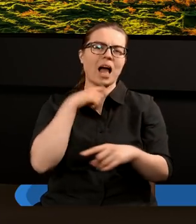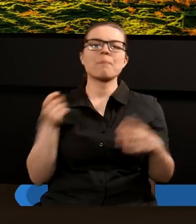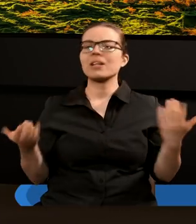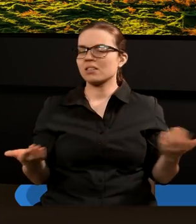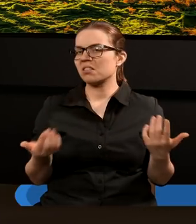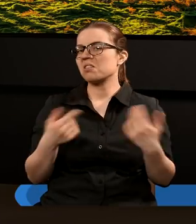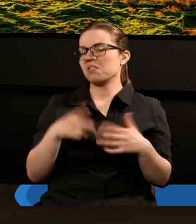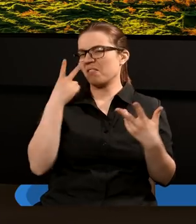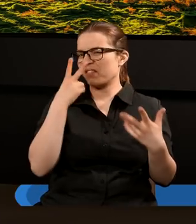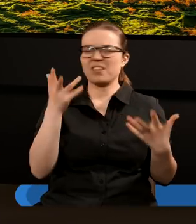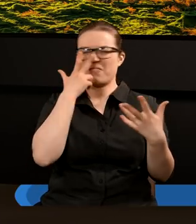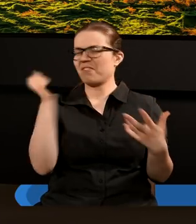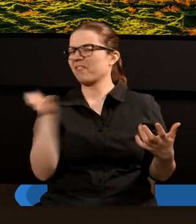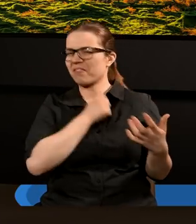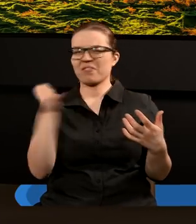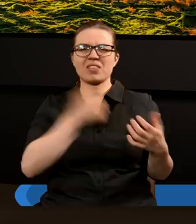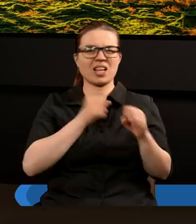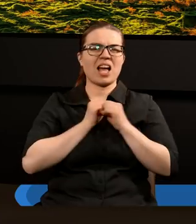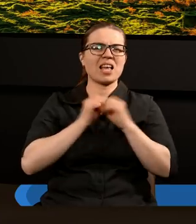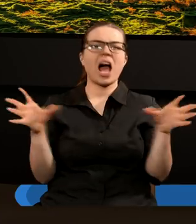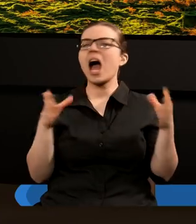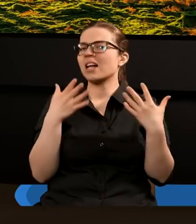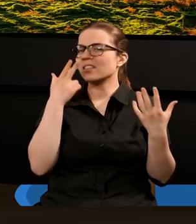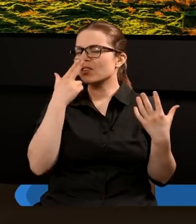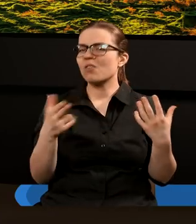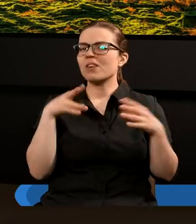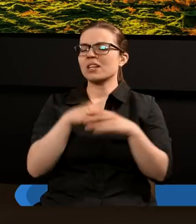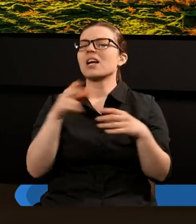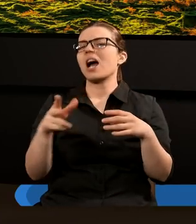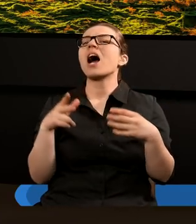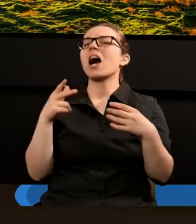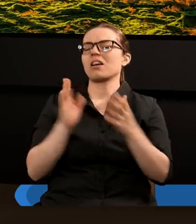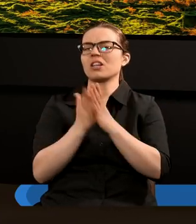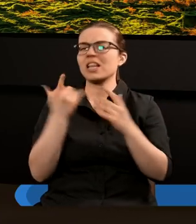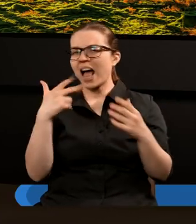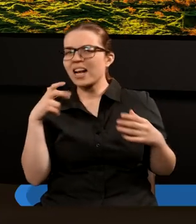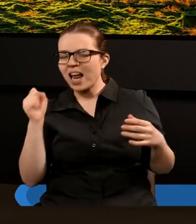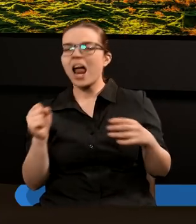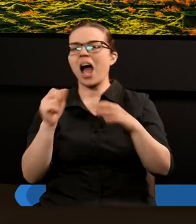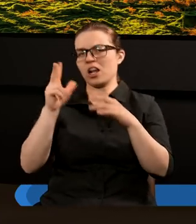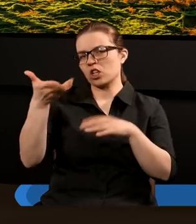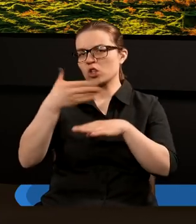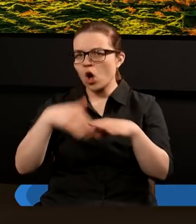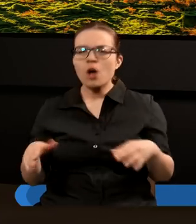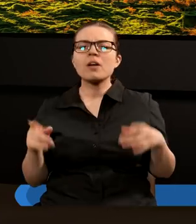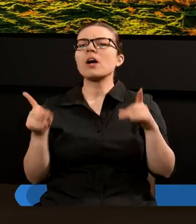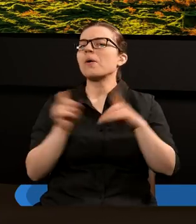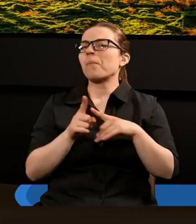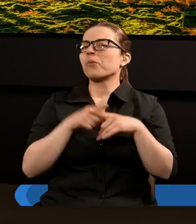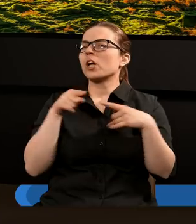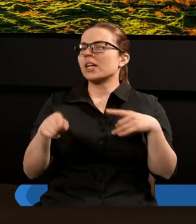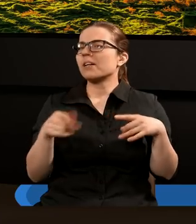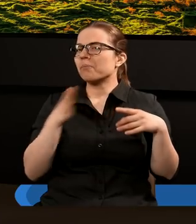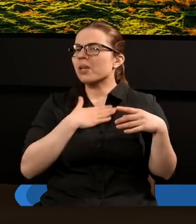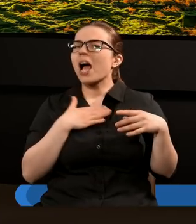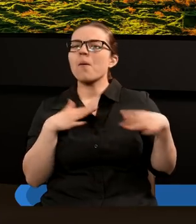jasne odwołanie do doświadczeń towarzyszy Daniela z Księgi Daniela rozdziału trzeciego, gdzie również podobne elementy